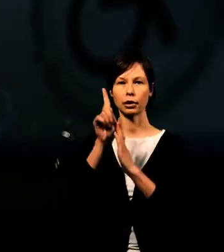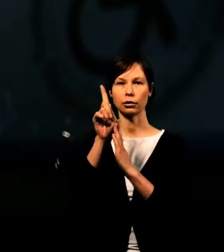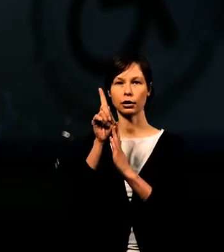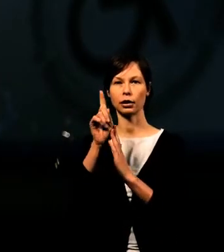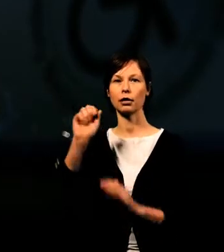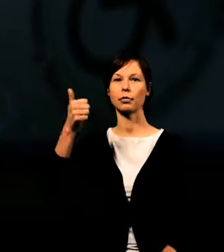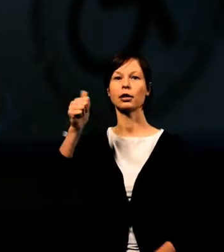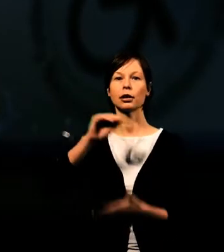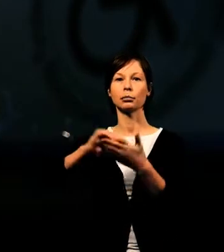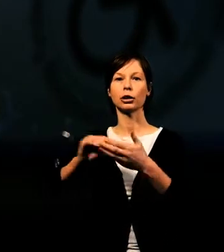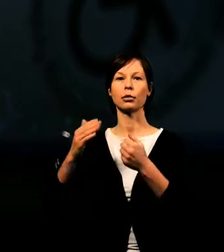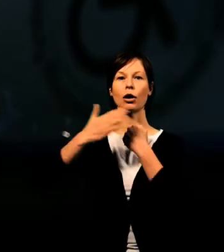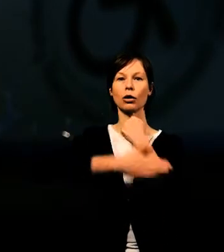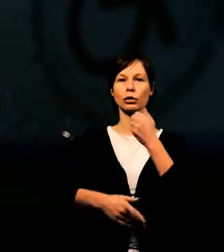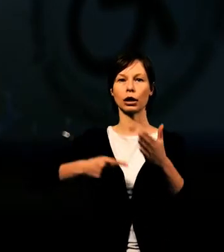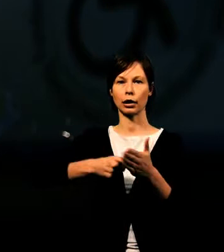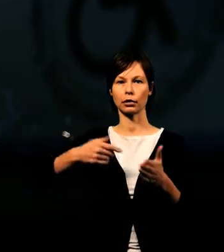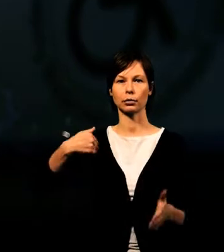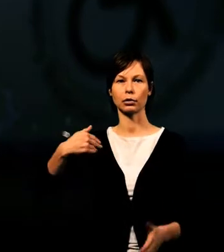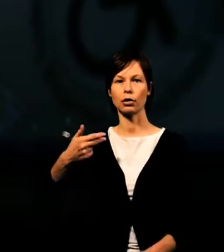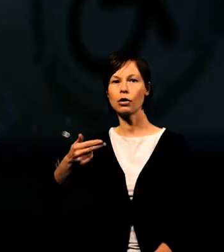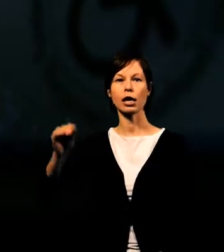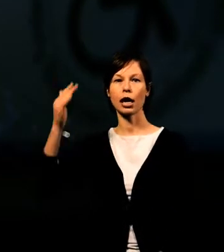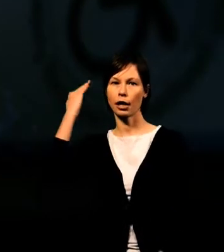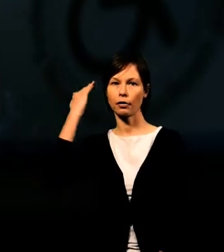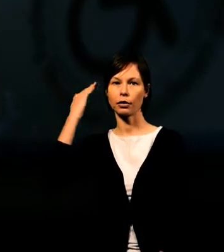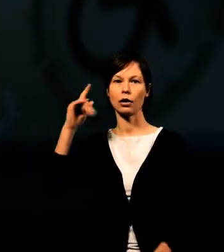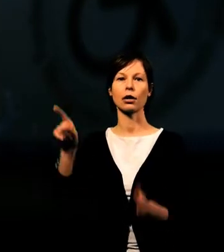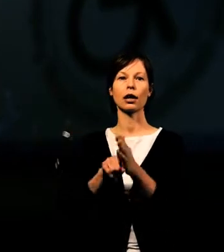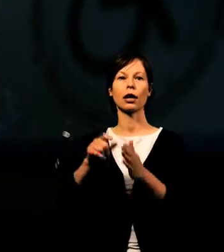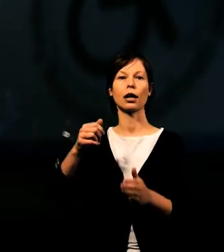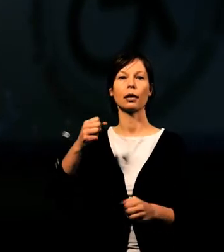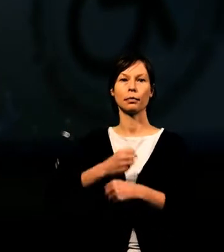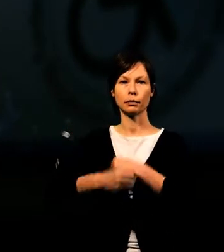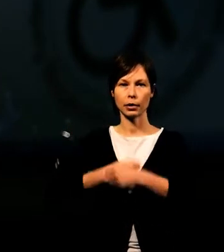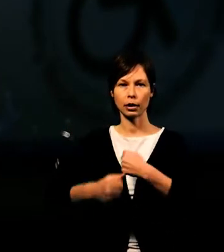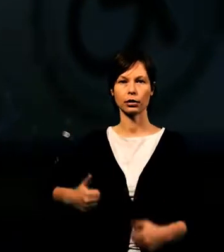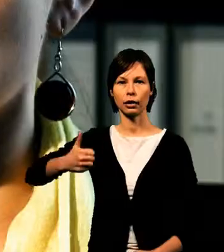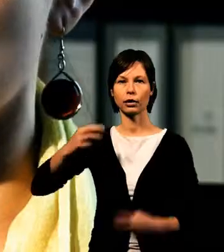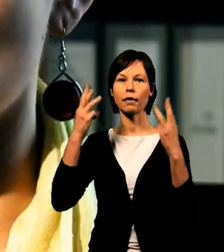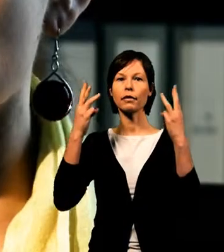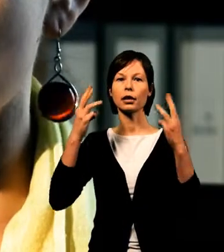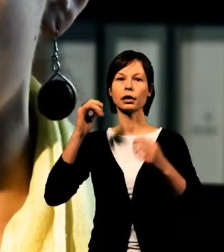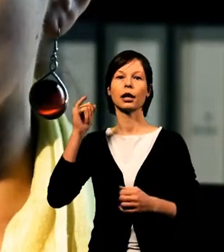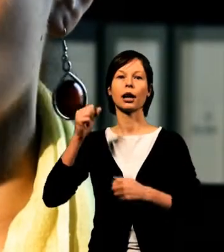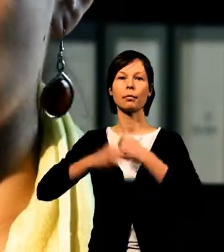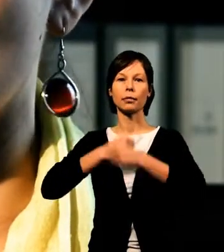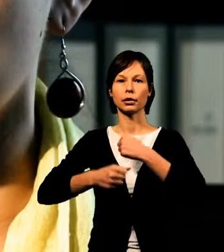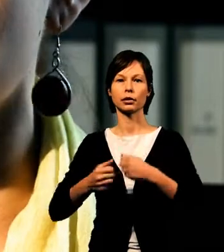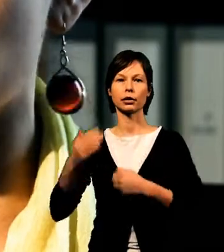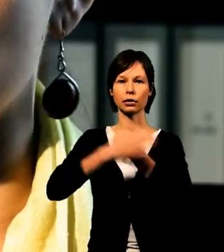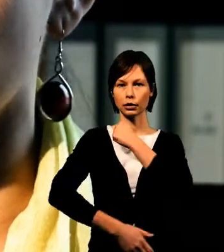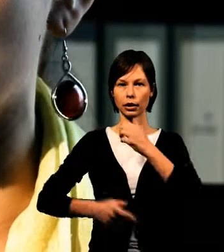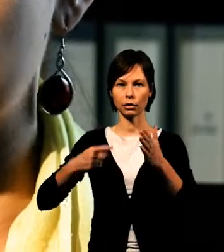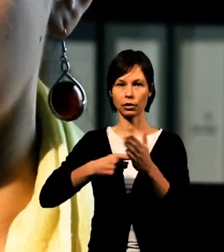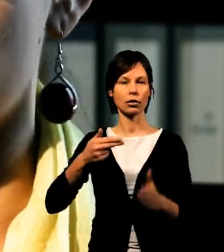piszemy o swoim doświadczeniu czy wykształceniu, zaczynamy od ostatniego. Dla pracodawcy liczy się przede wszystkim to, co robiliśmy ostatnio,